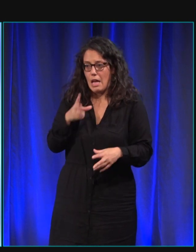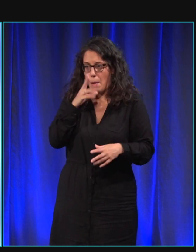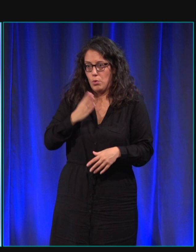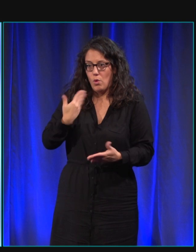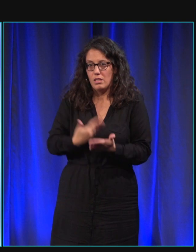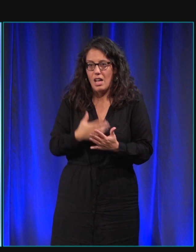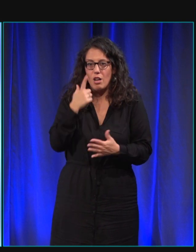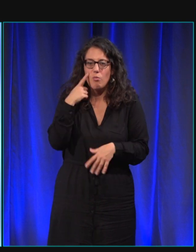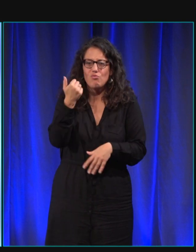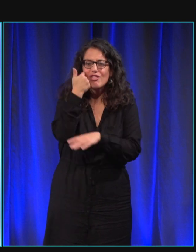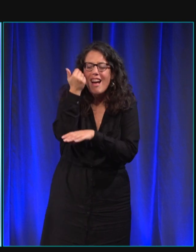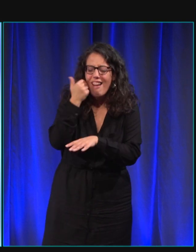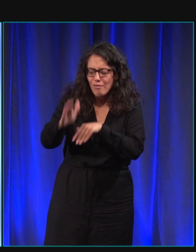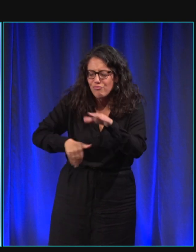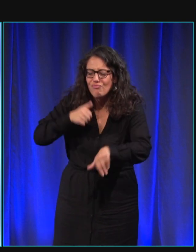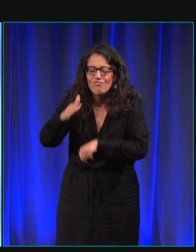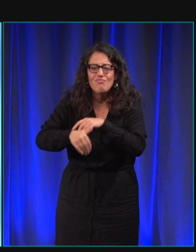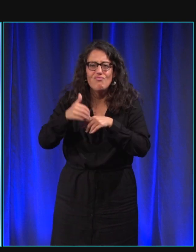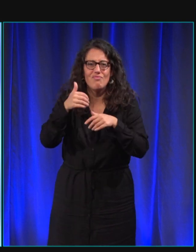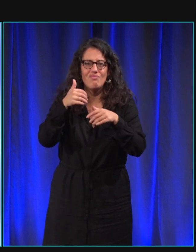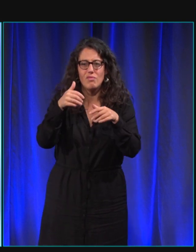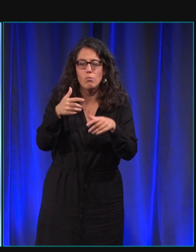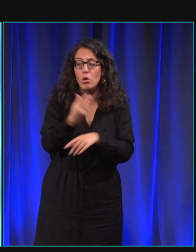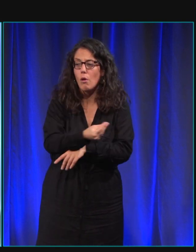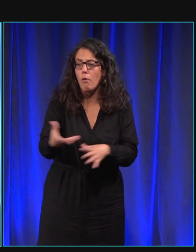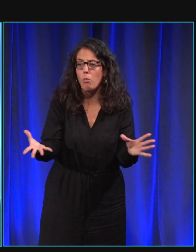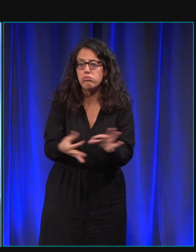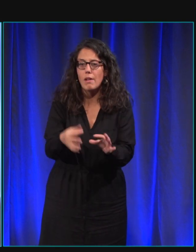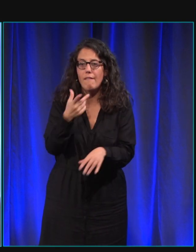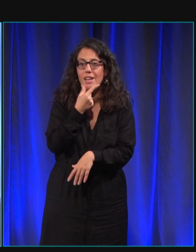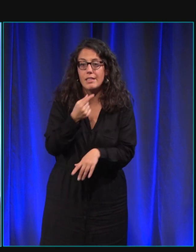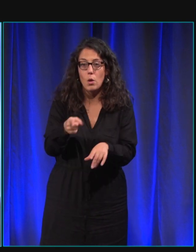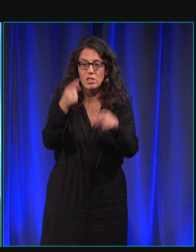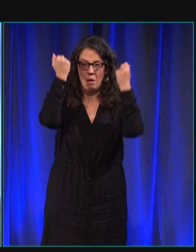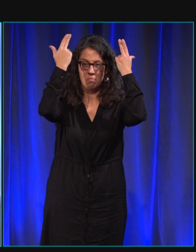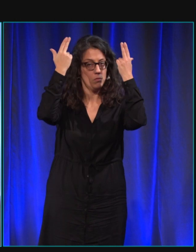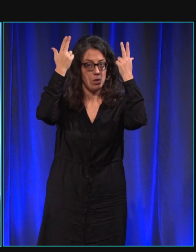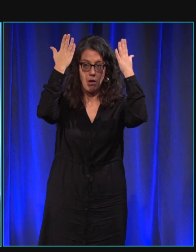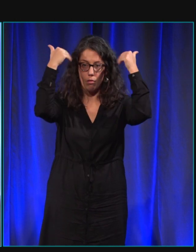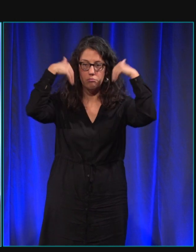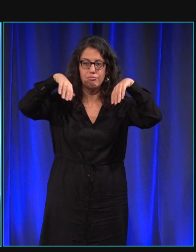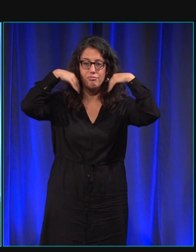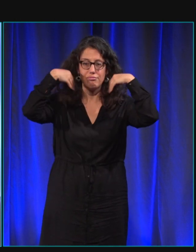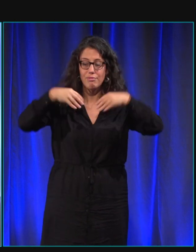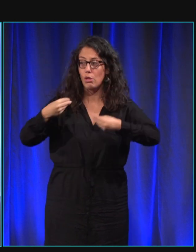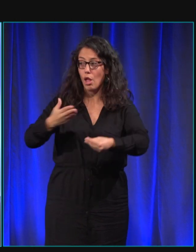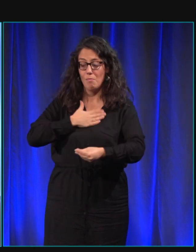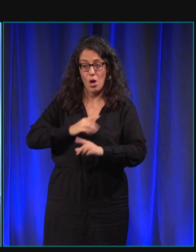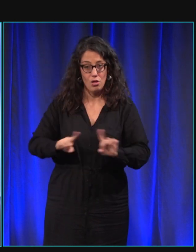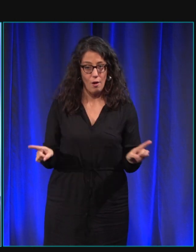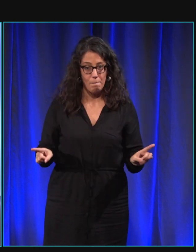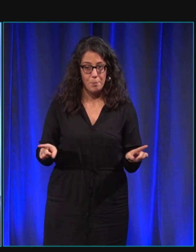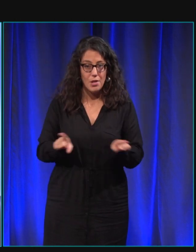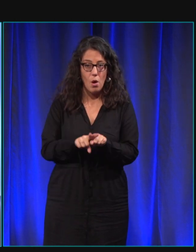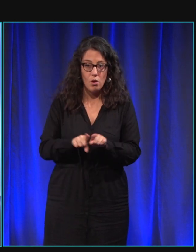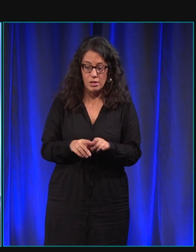'est plus facile c'est des chiens qui ont les oreilles tombantes donc ils ne font pas peur c les chiens les préférés des français et ils sont à hauteur